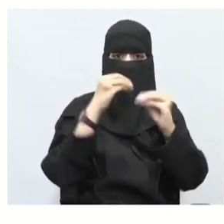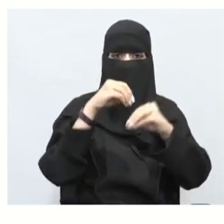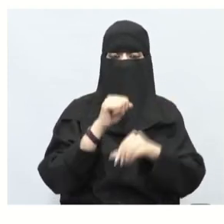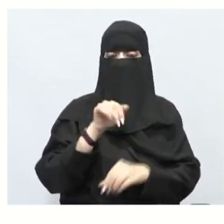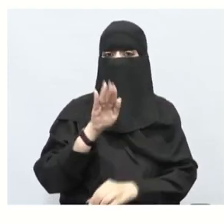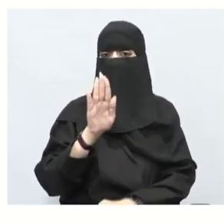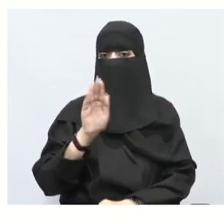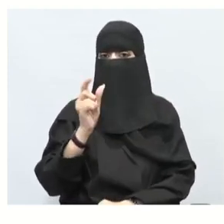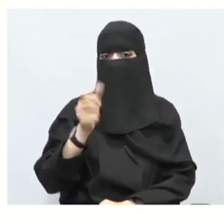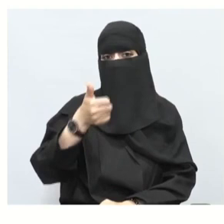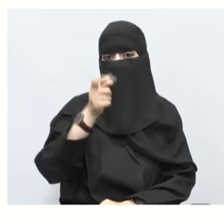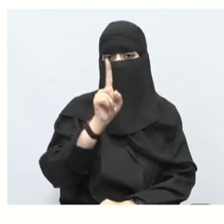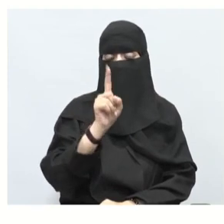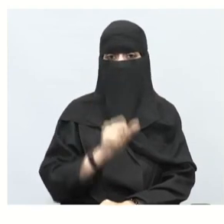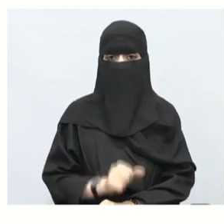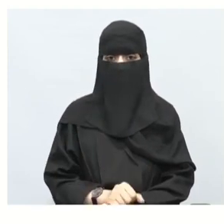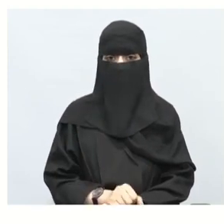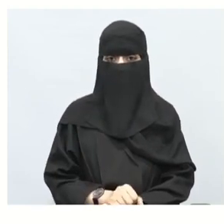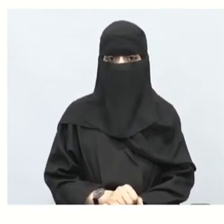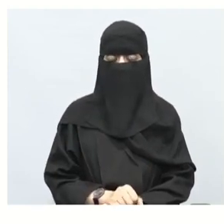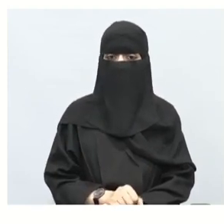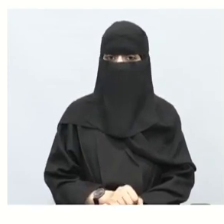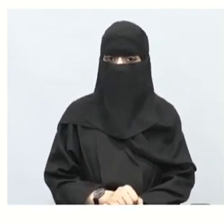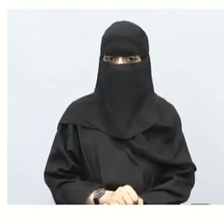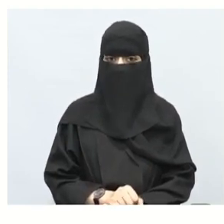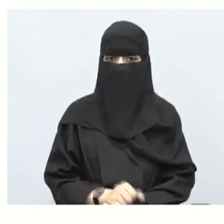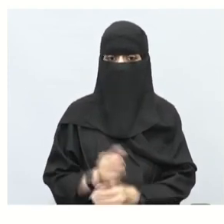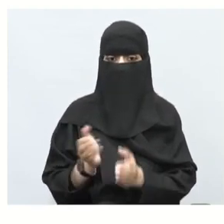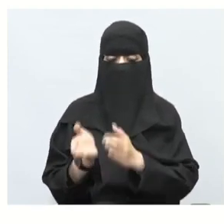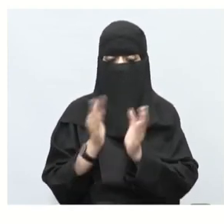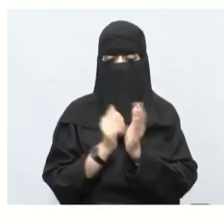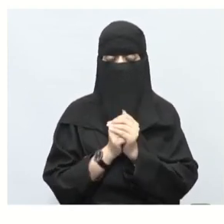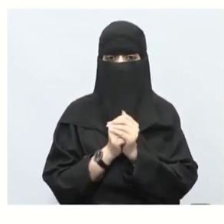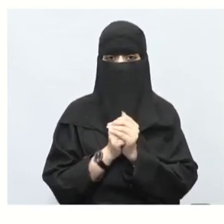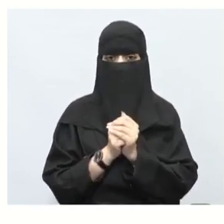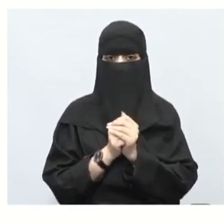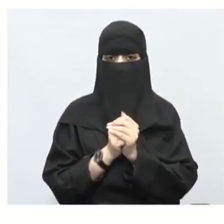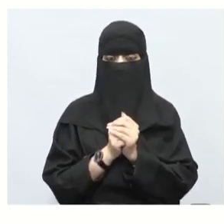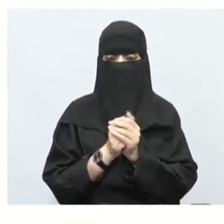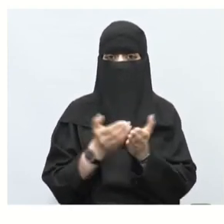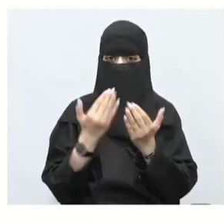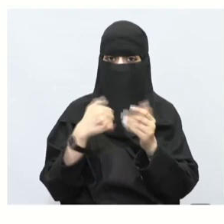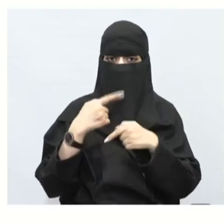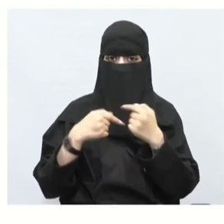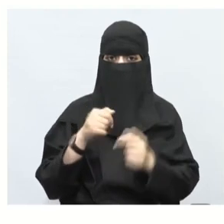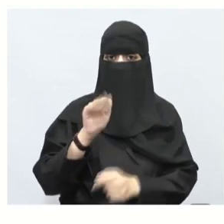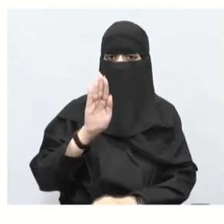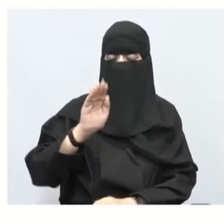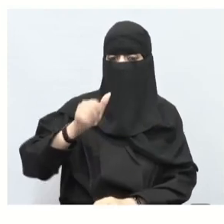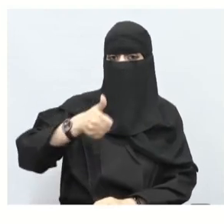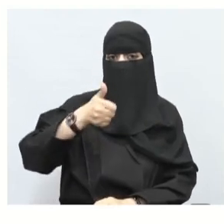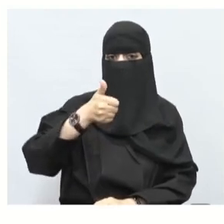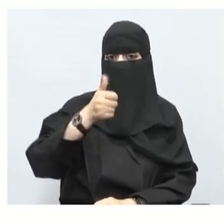بثمانية عن ماذا؟ عن ماذا؟ حسنتم عن سناء ممتازي طيب نكمل ثم